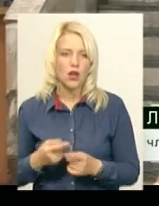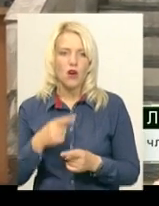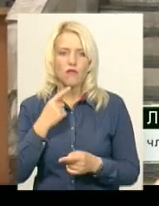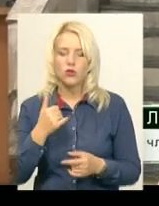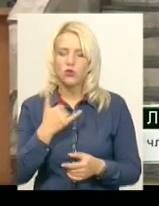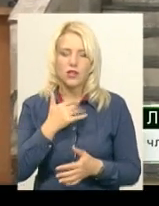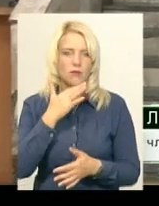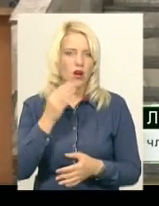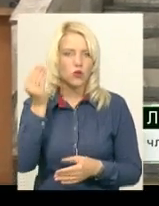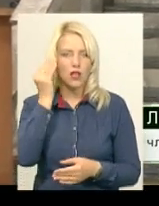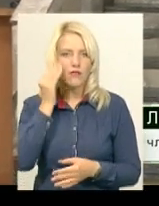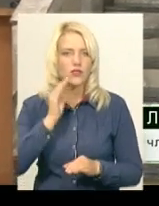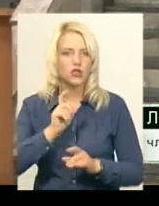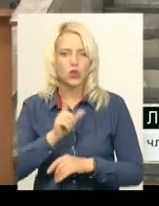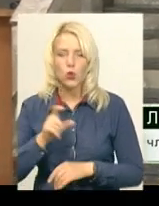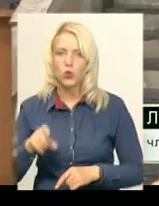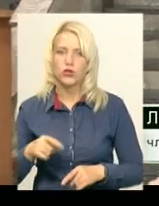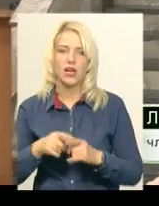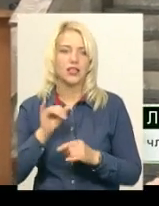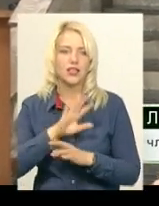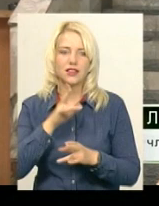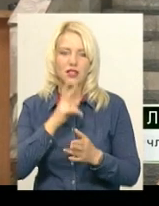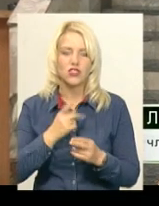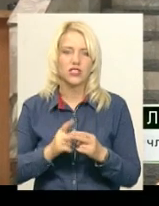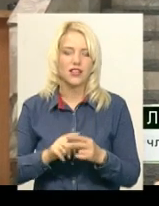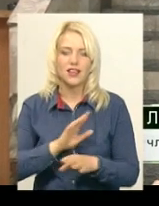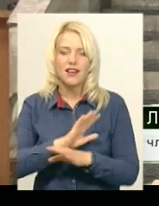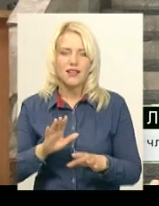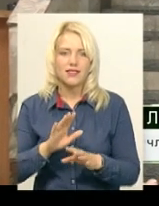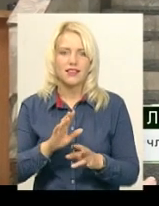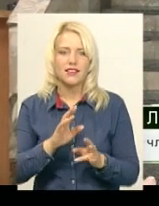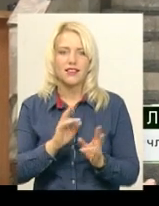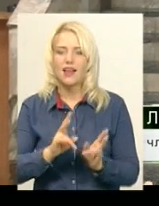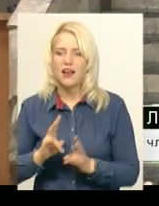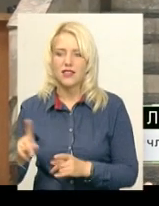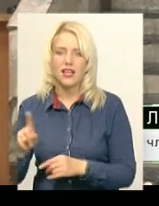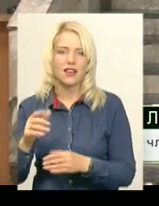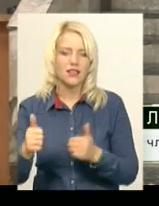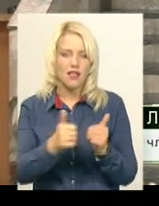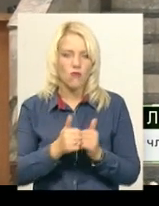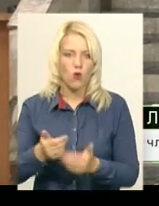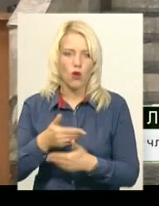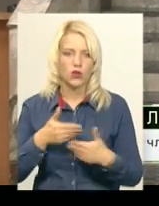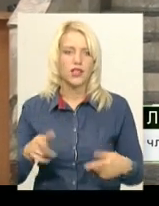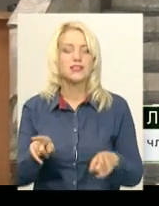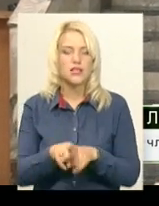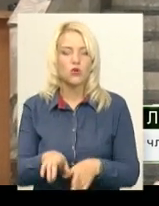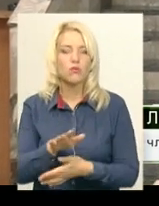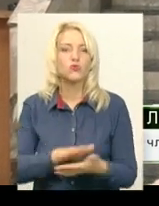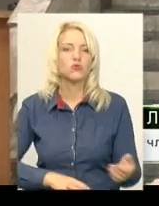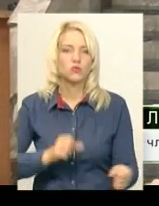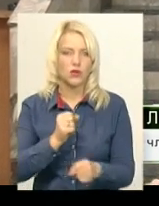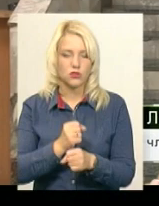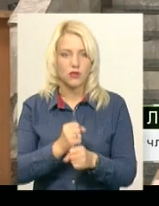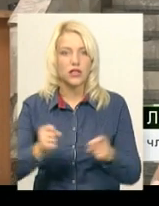стільки талантовитих людей, вони все одно, дивлячись на ті негаразди, які навколо нас, вони все одно продовжують працювати,